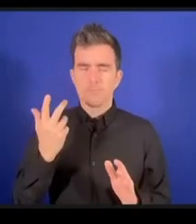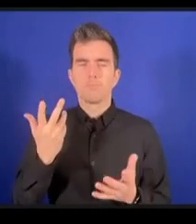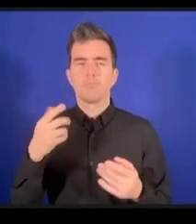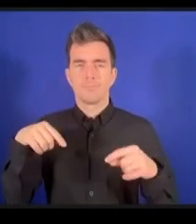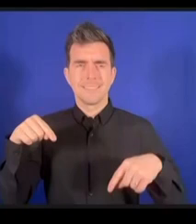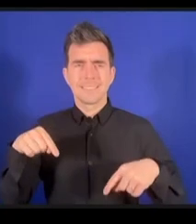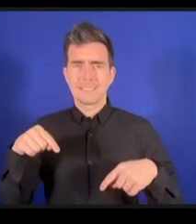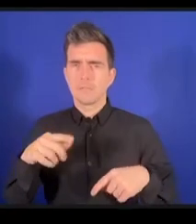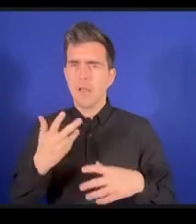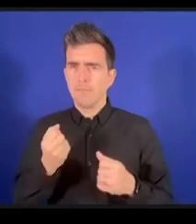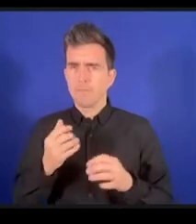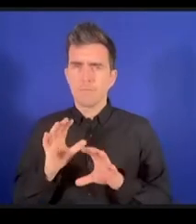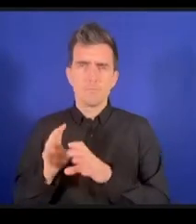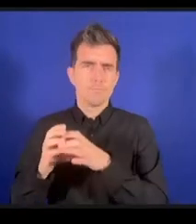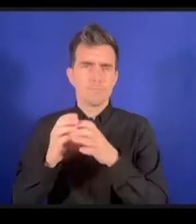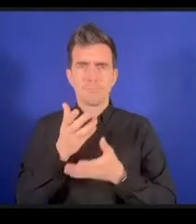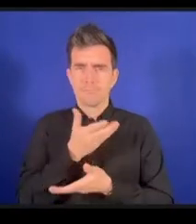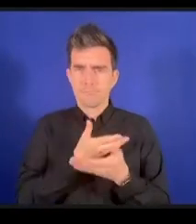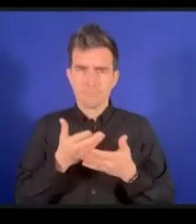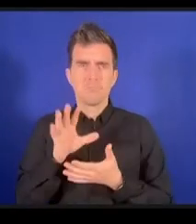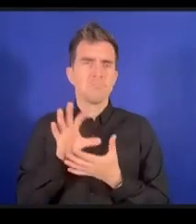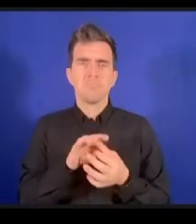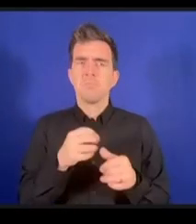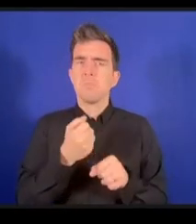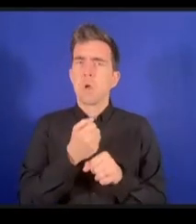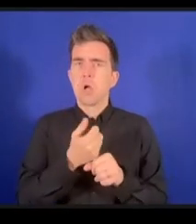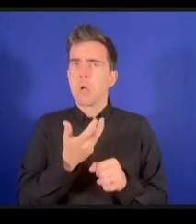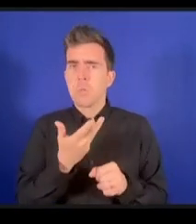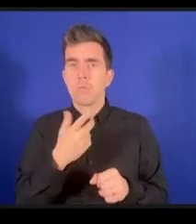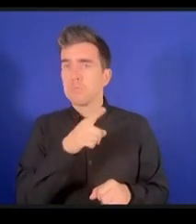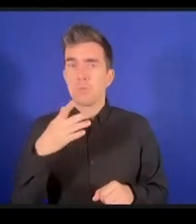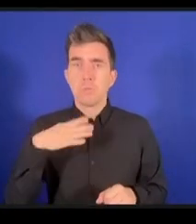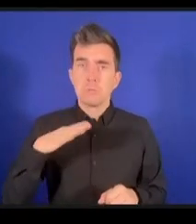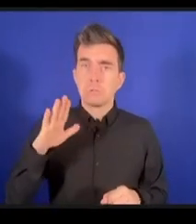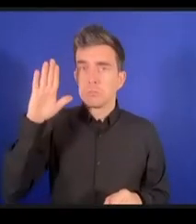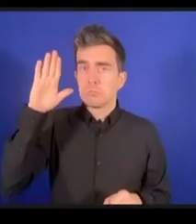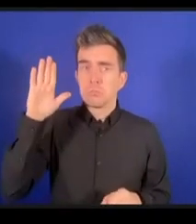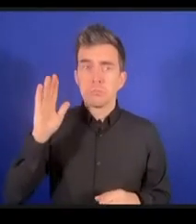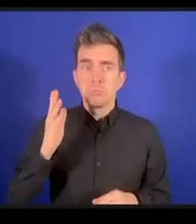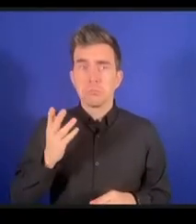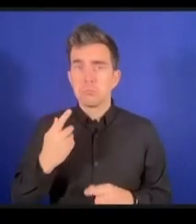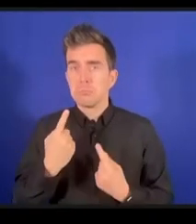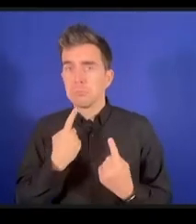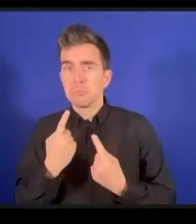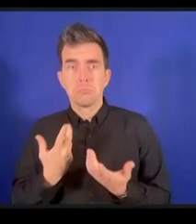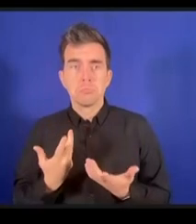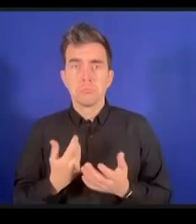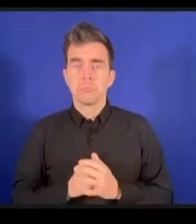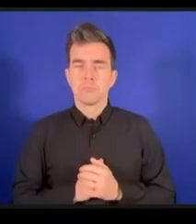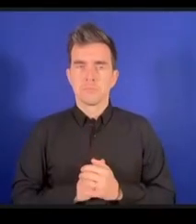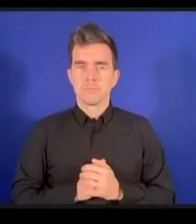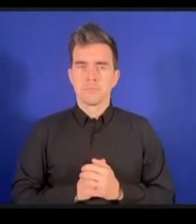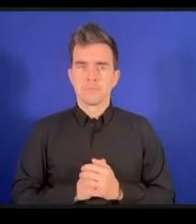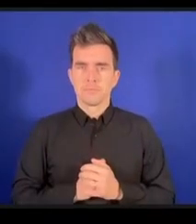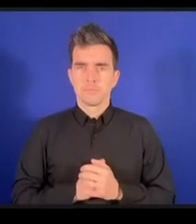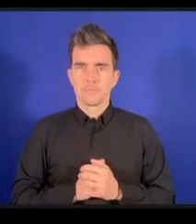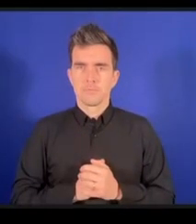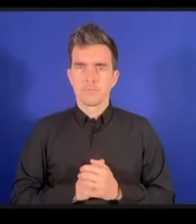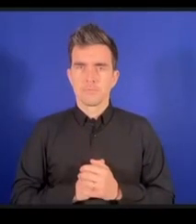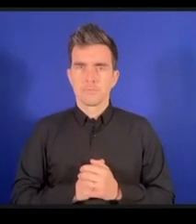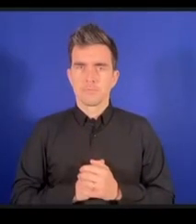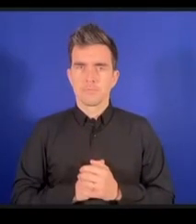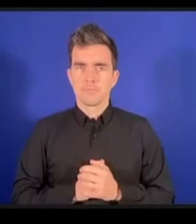emplois désire également intervenir j'avais parlé du numérique et des